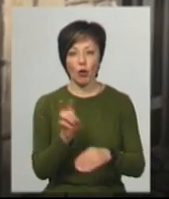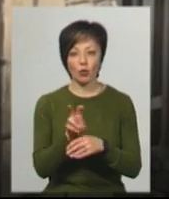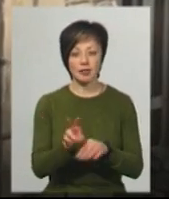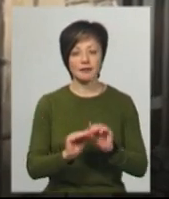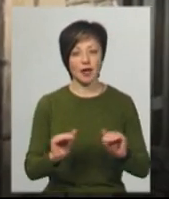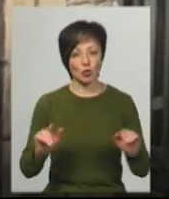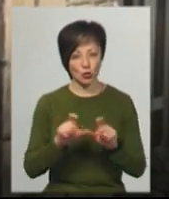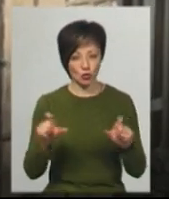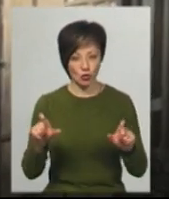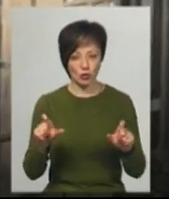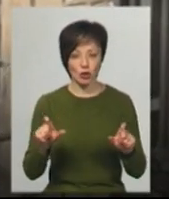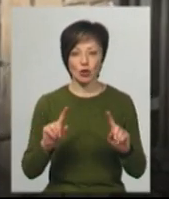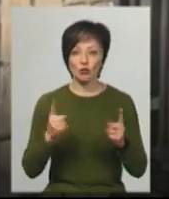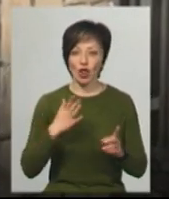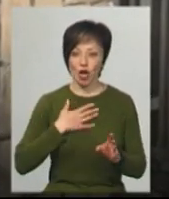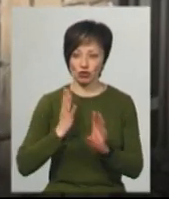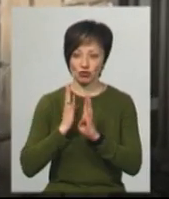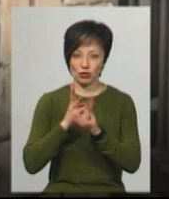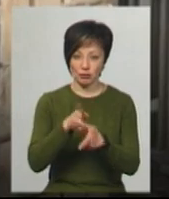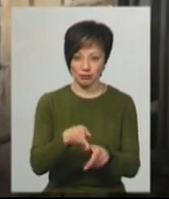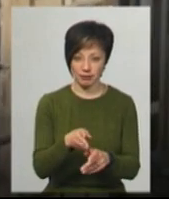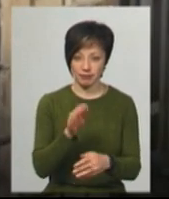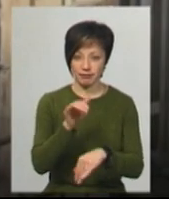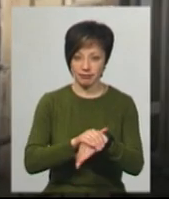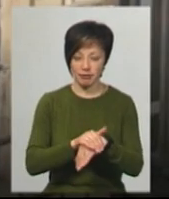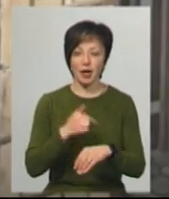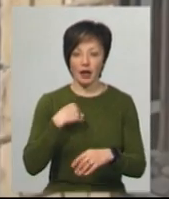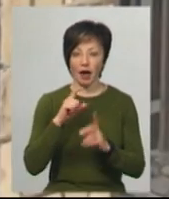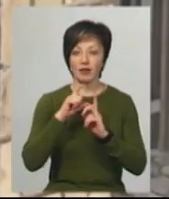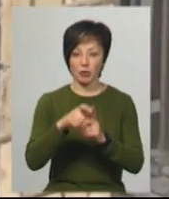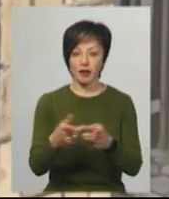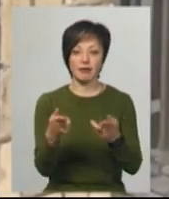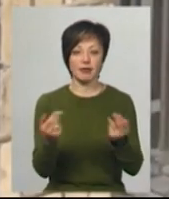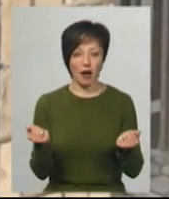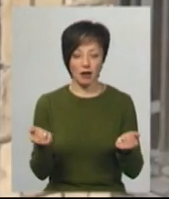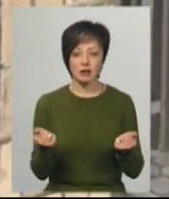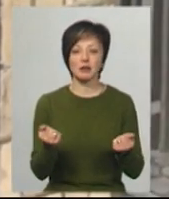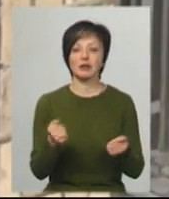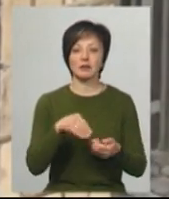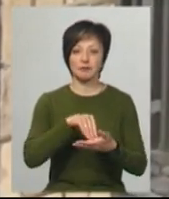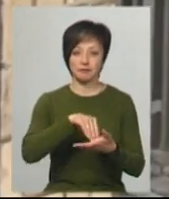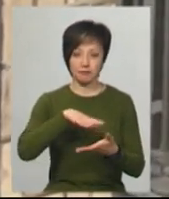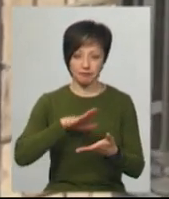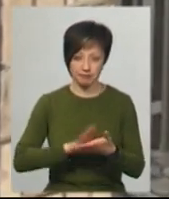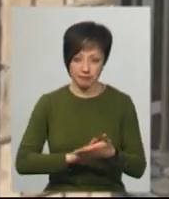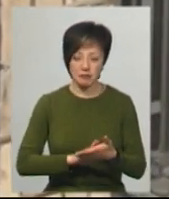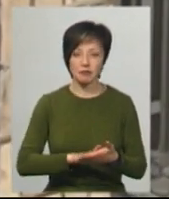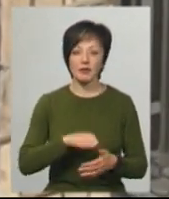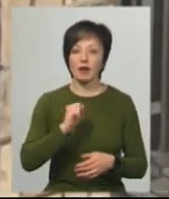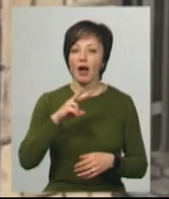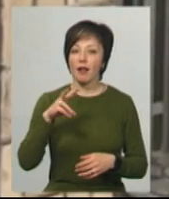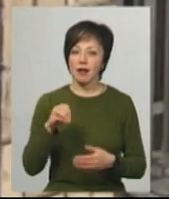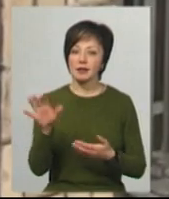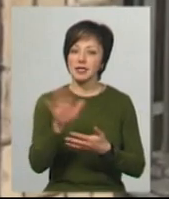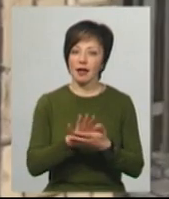садочок, тому що прийшла наша черга. Я, звісно, відповіла так, вона зробила відповідну відмітку, але вже про